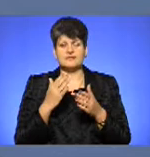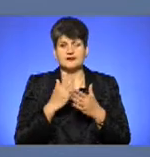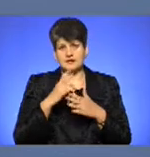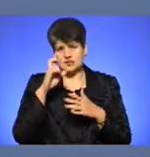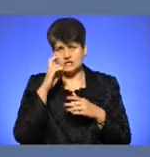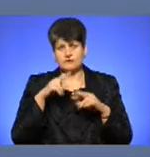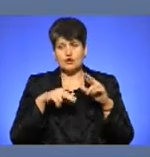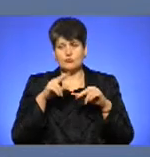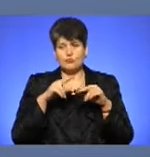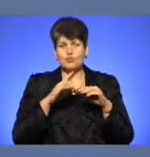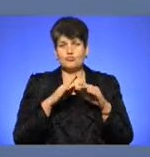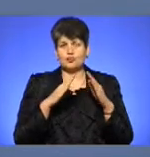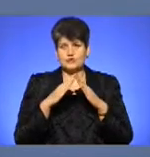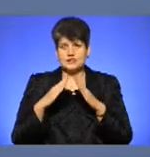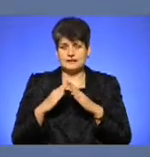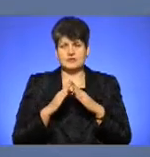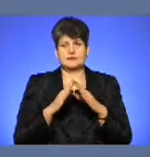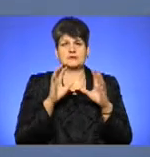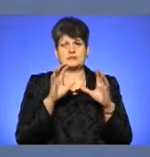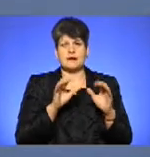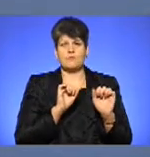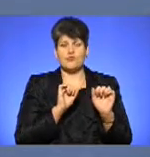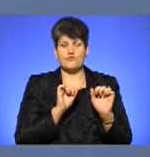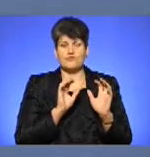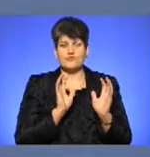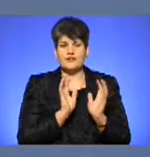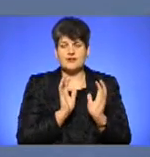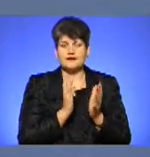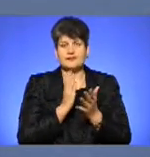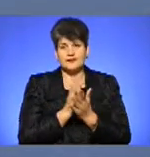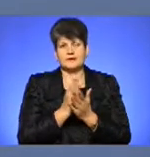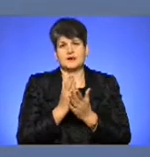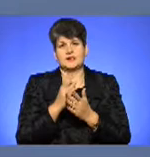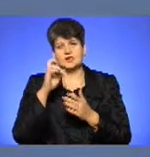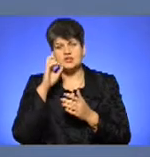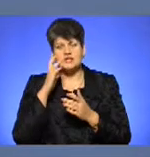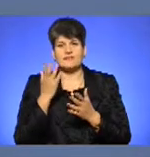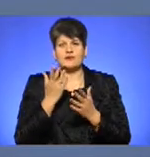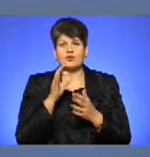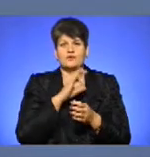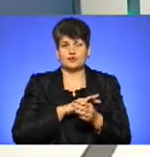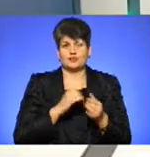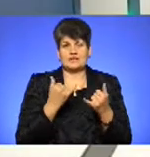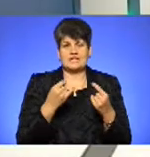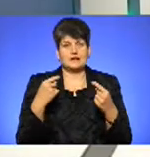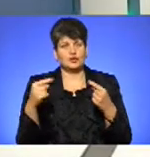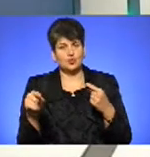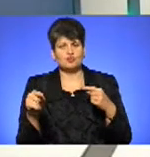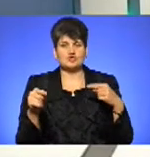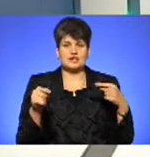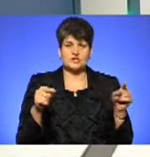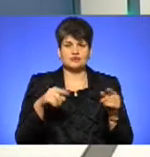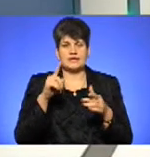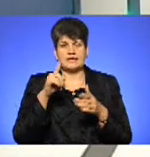державні заповідники, цілі комплекси будівель, які належать українській державі, але які у використанні тієї чи іншої